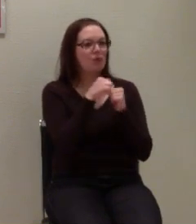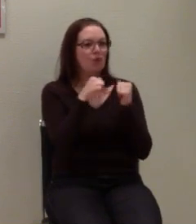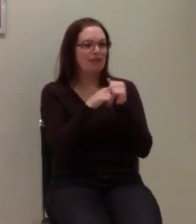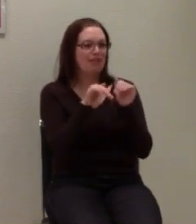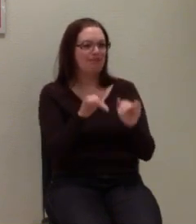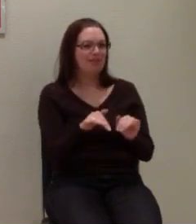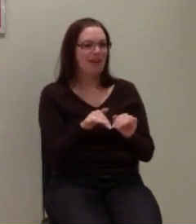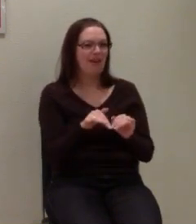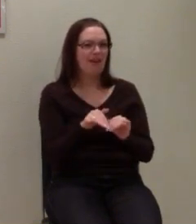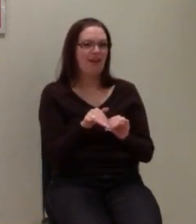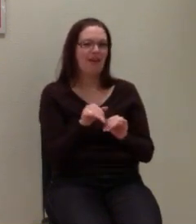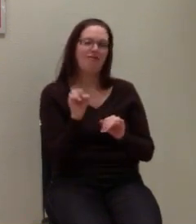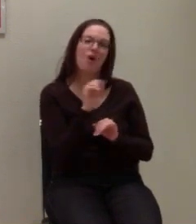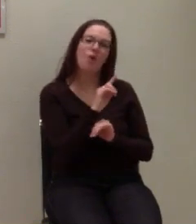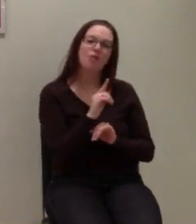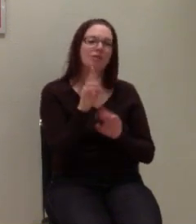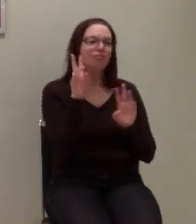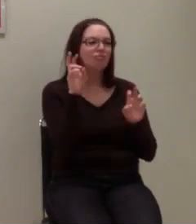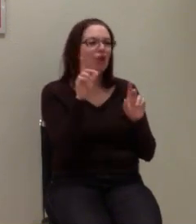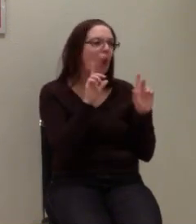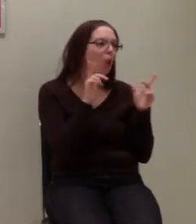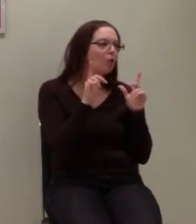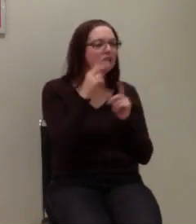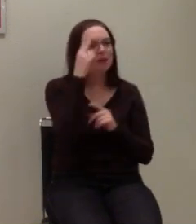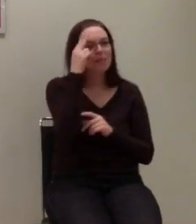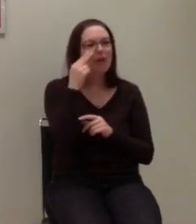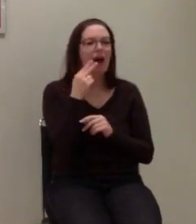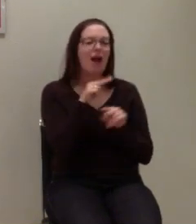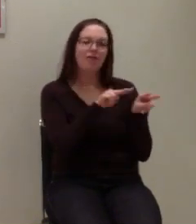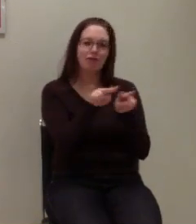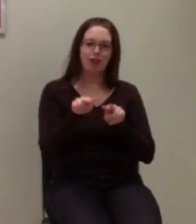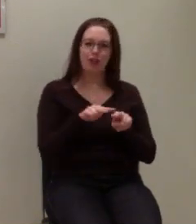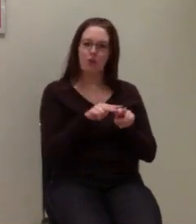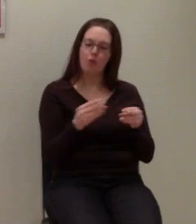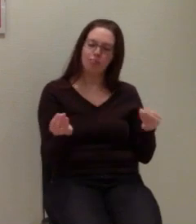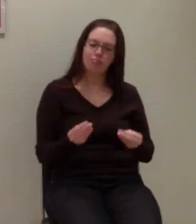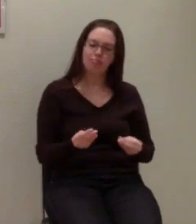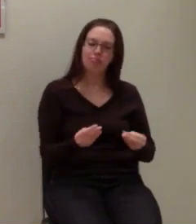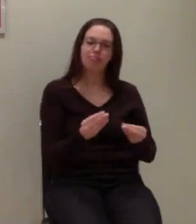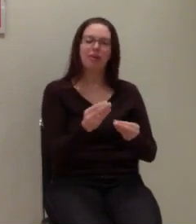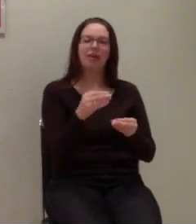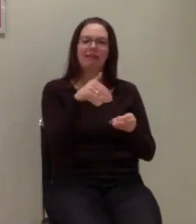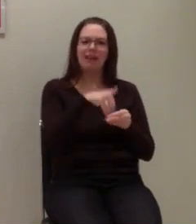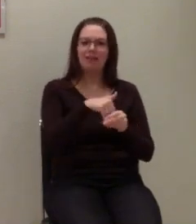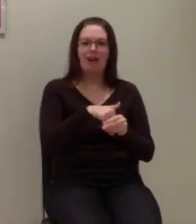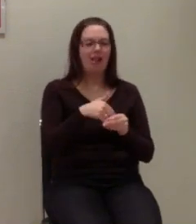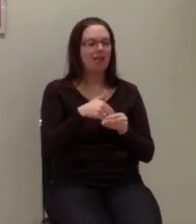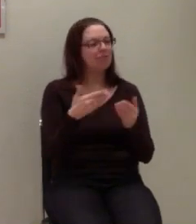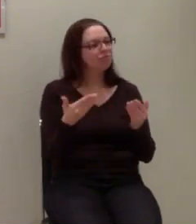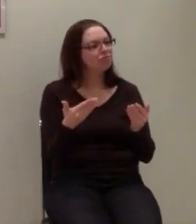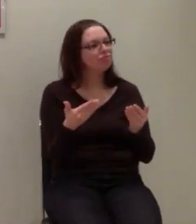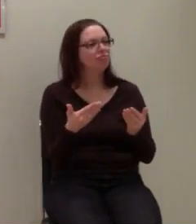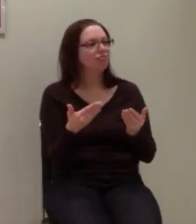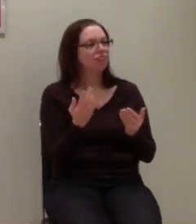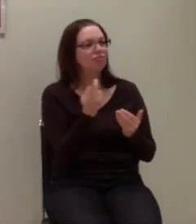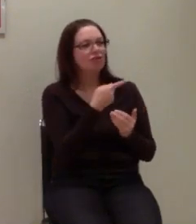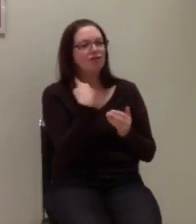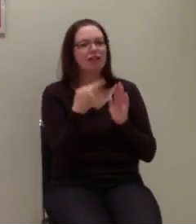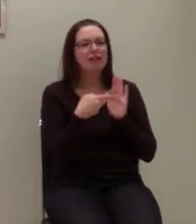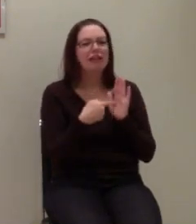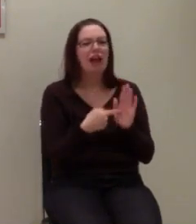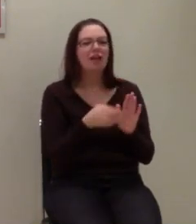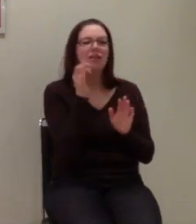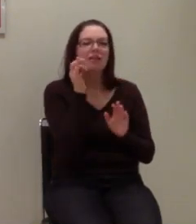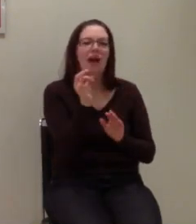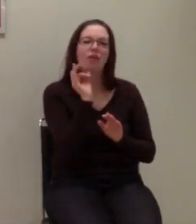Können wir da nicht irgendwie so ein witziges, piratiges Video machen, in dem wir darstellen, was wir uns von einem Tag